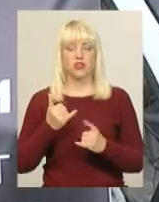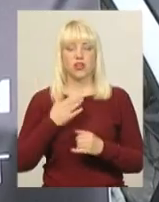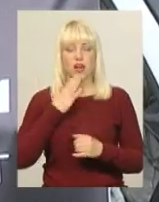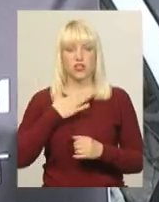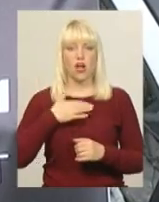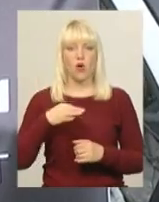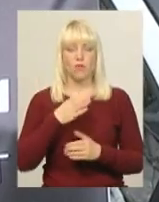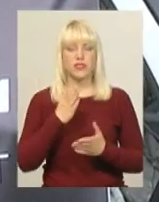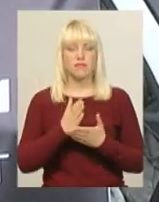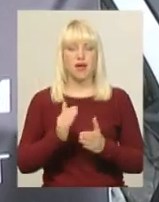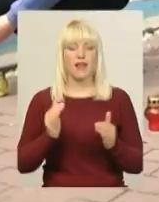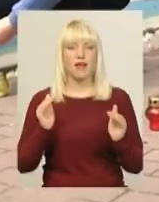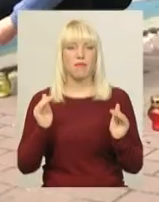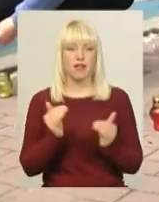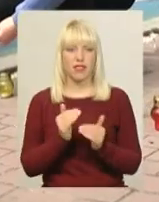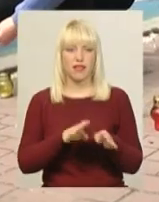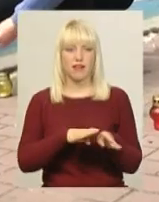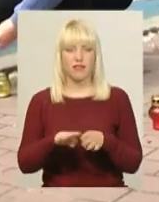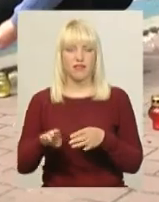рівень іншікованості.